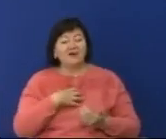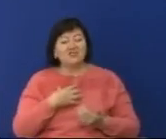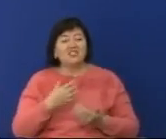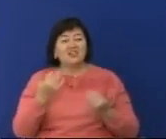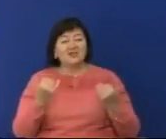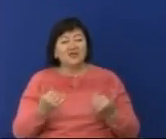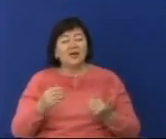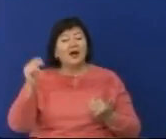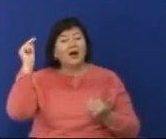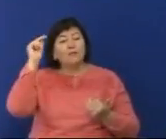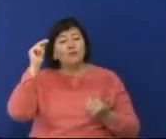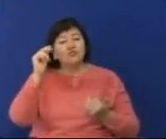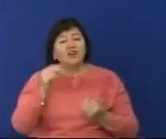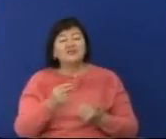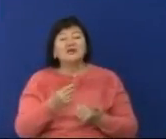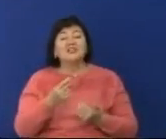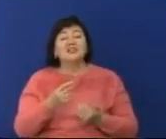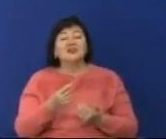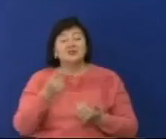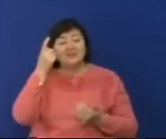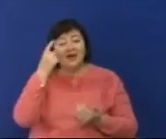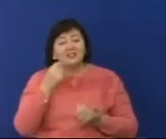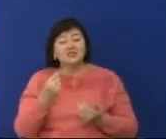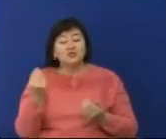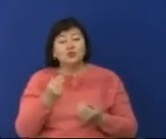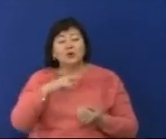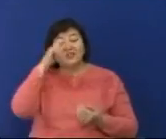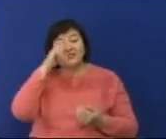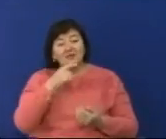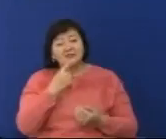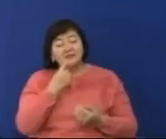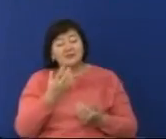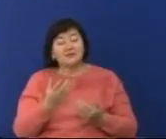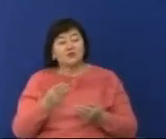төл табиғатын сақтап қалуға назар аударуы керек дейді үмдастырушылар.